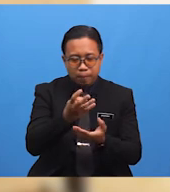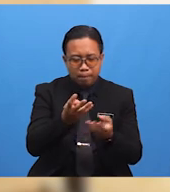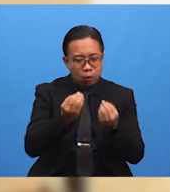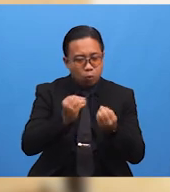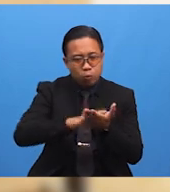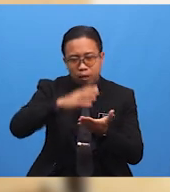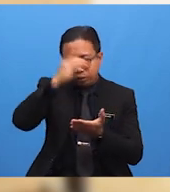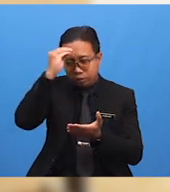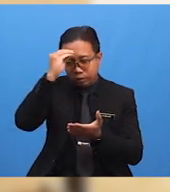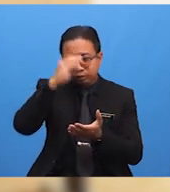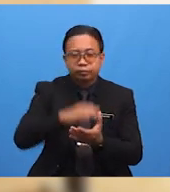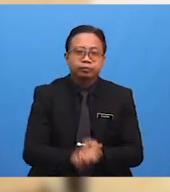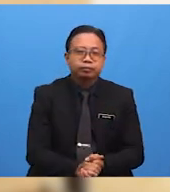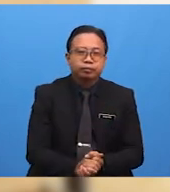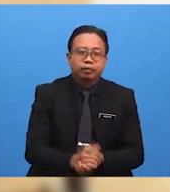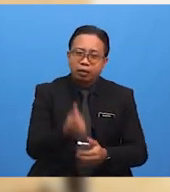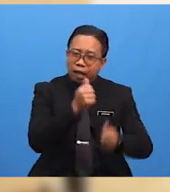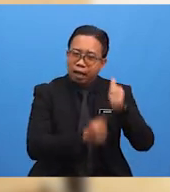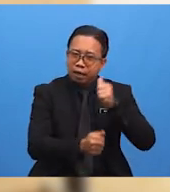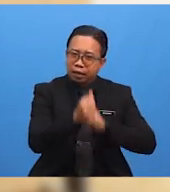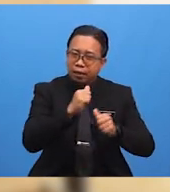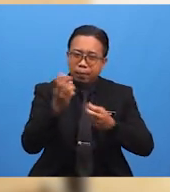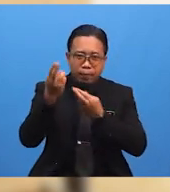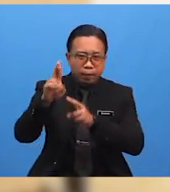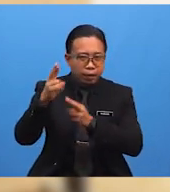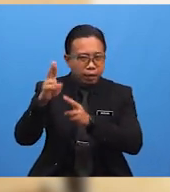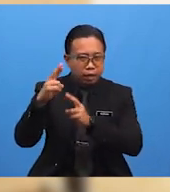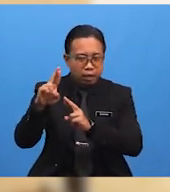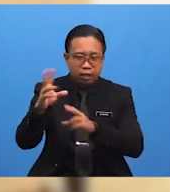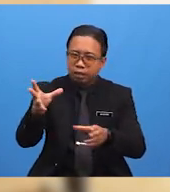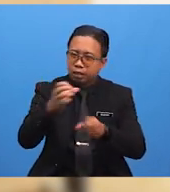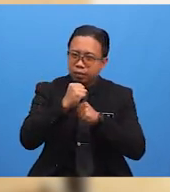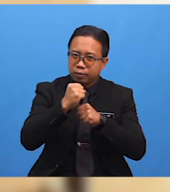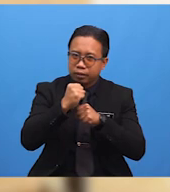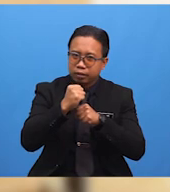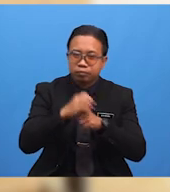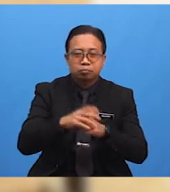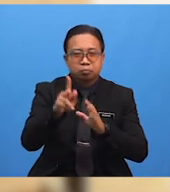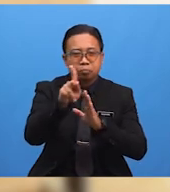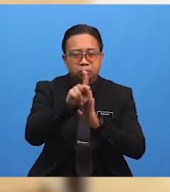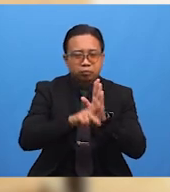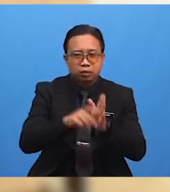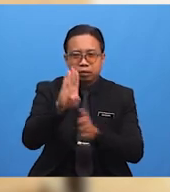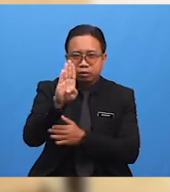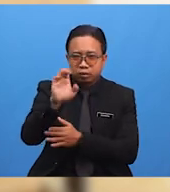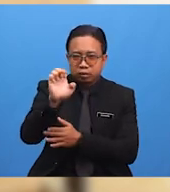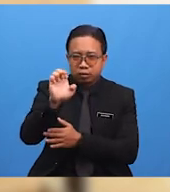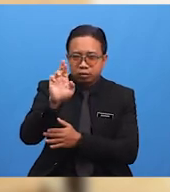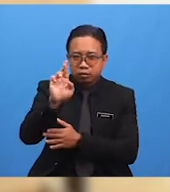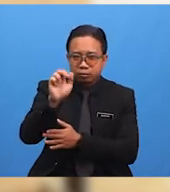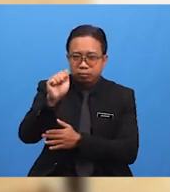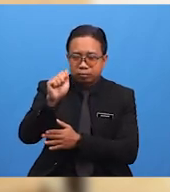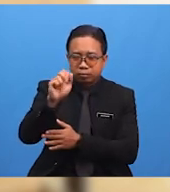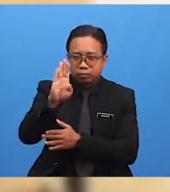apakah adab-adab Rehlah yang mendapat keberkatan di sisi Allah